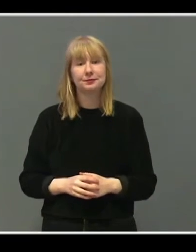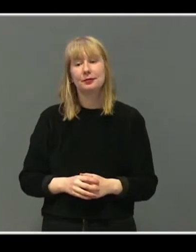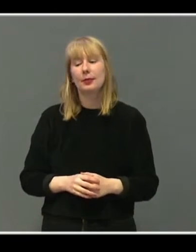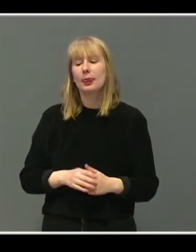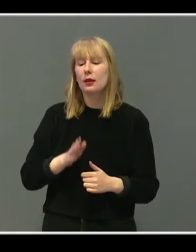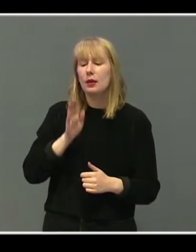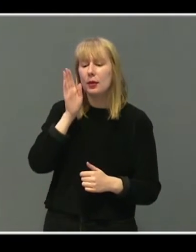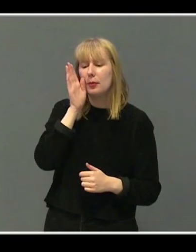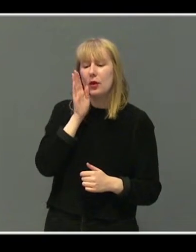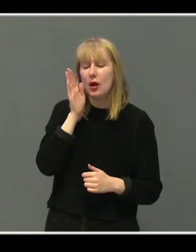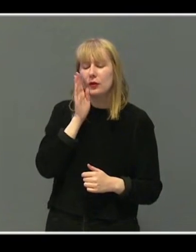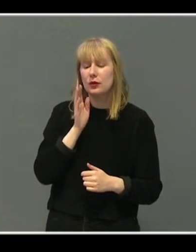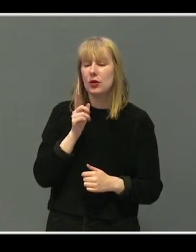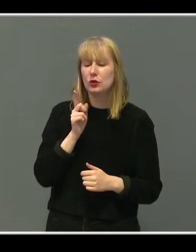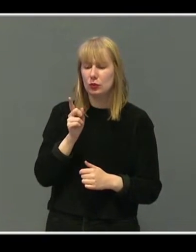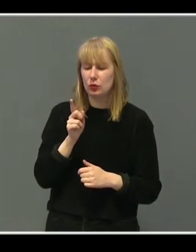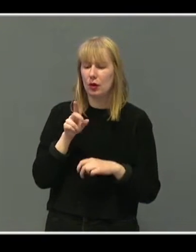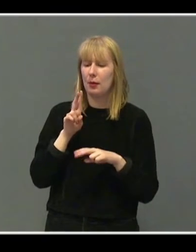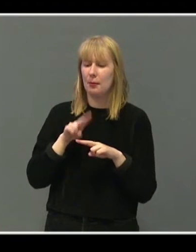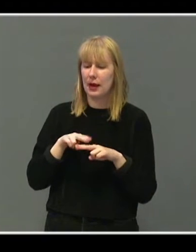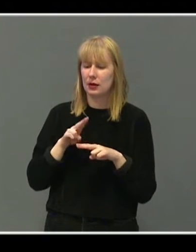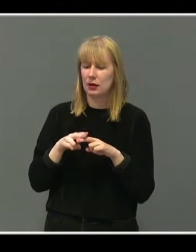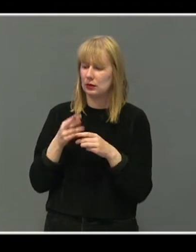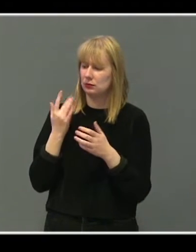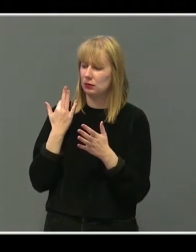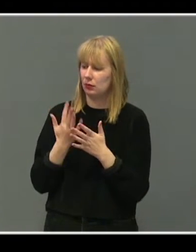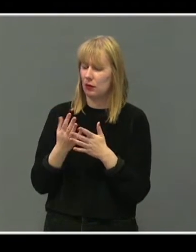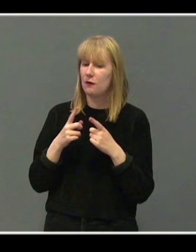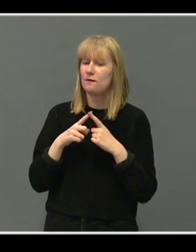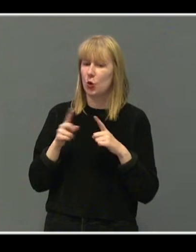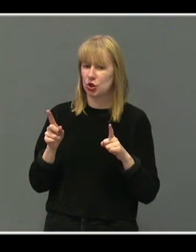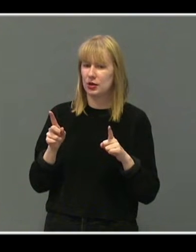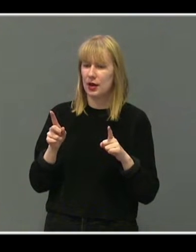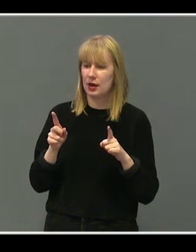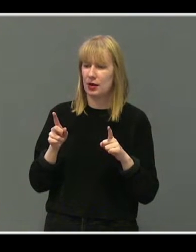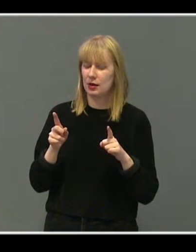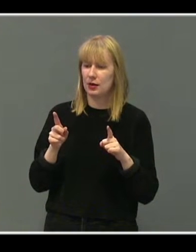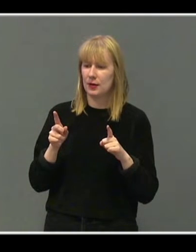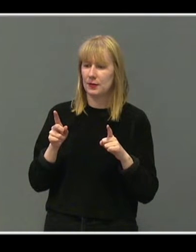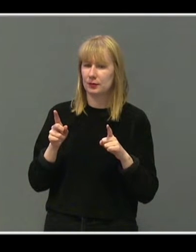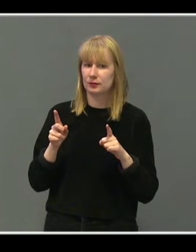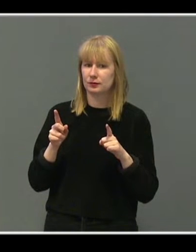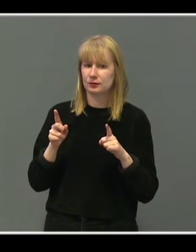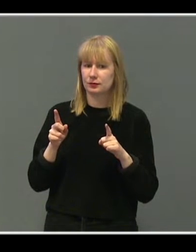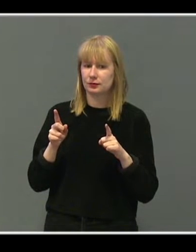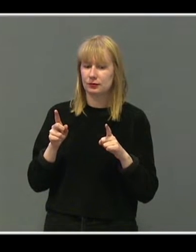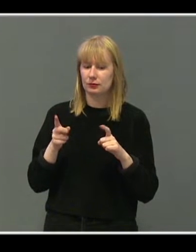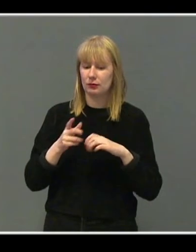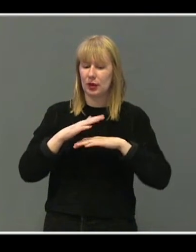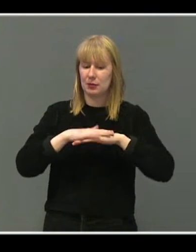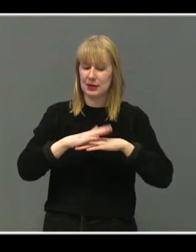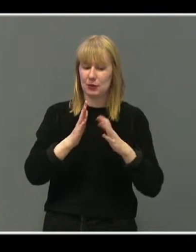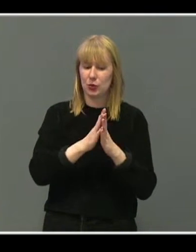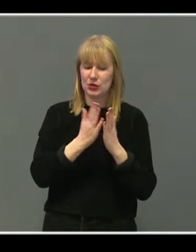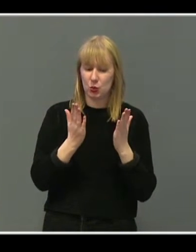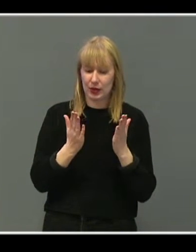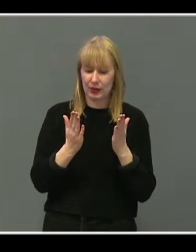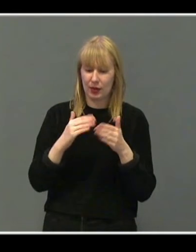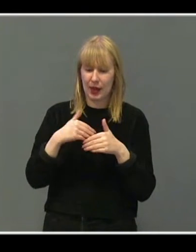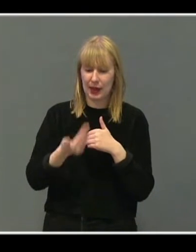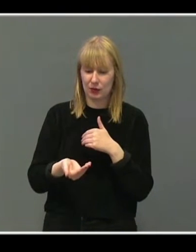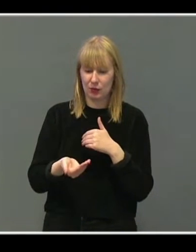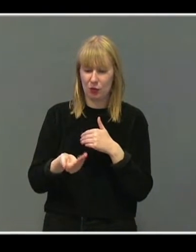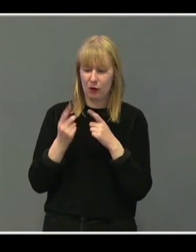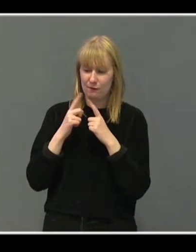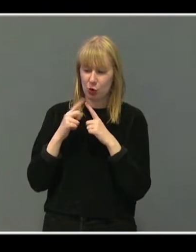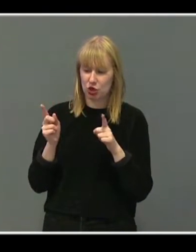Beate, du sier at du har merket en forskjell. Eller vi har snakket om det. Etter denne historien, når du holder innlegg. Ja,